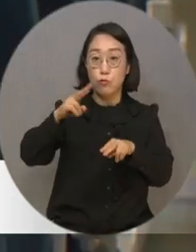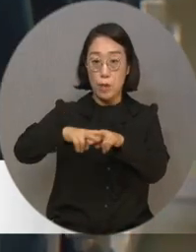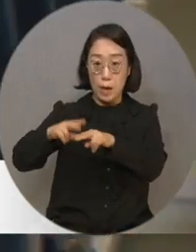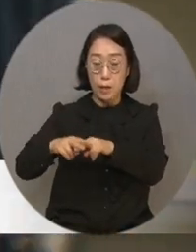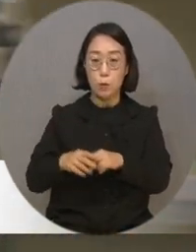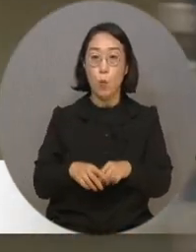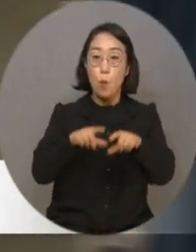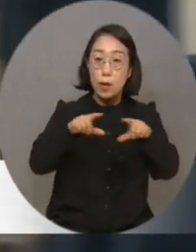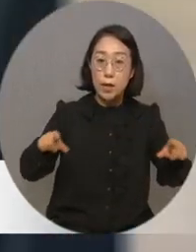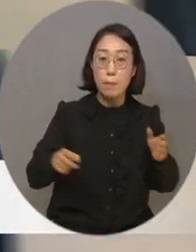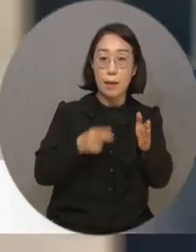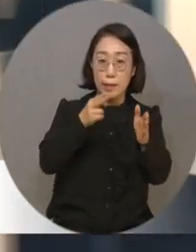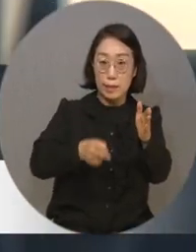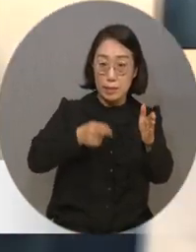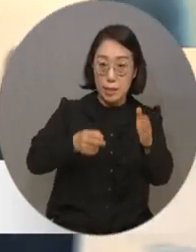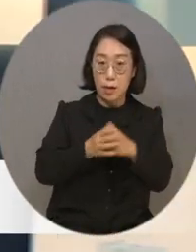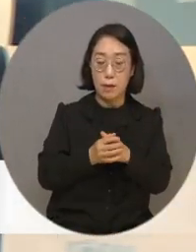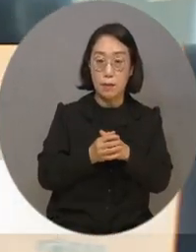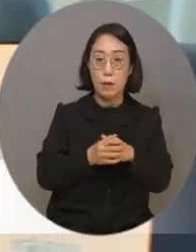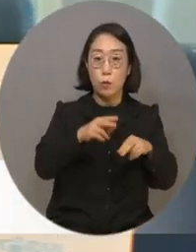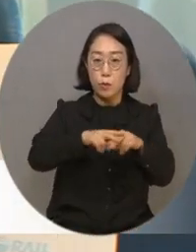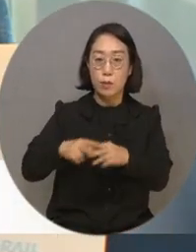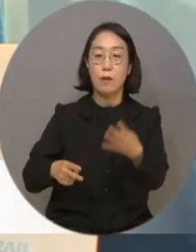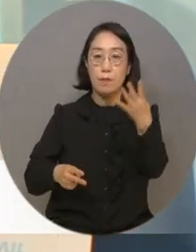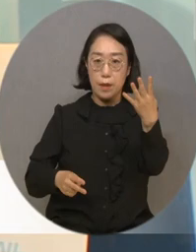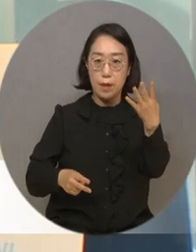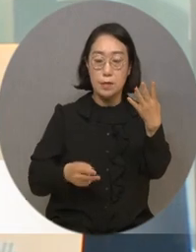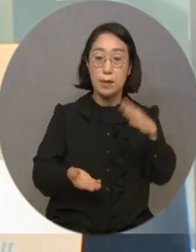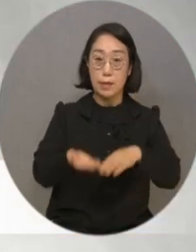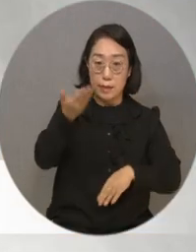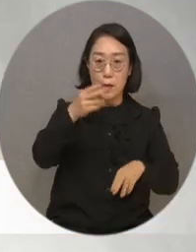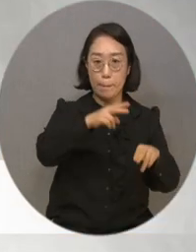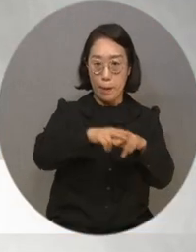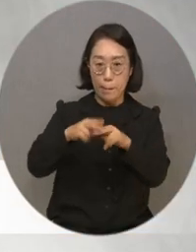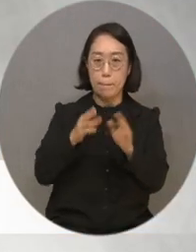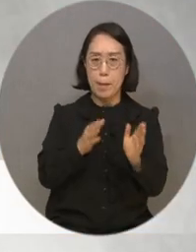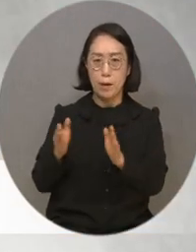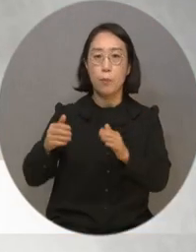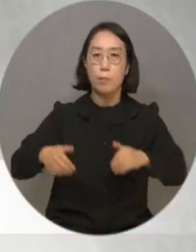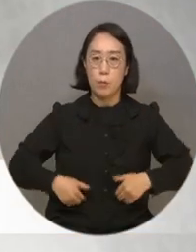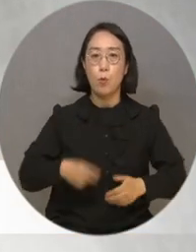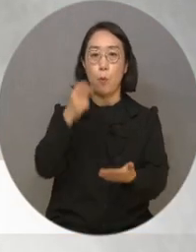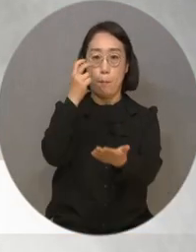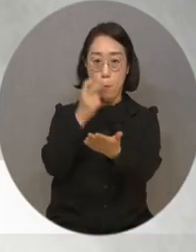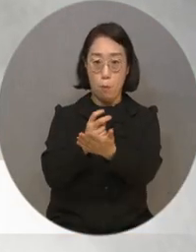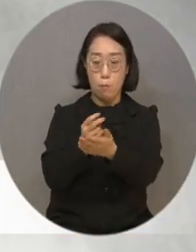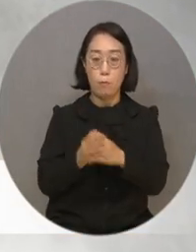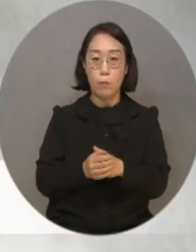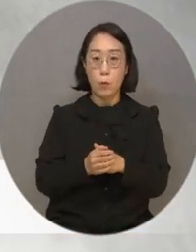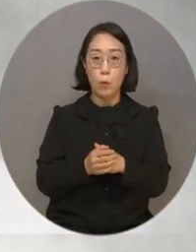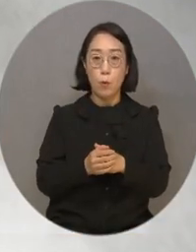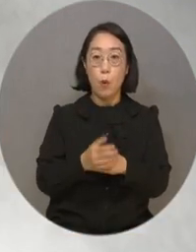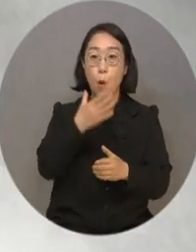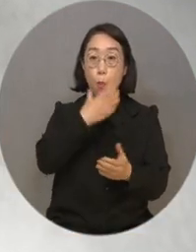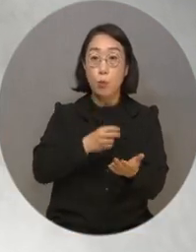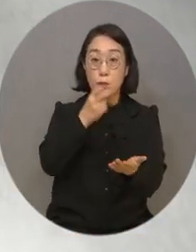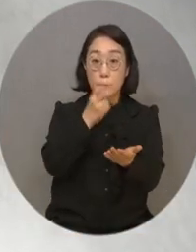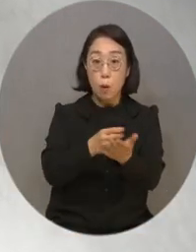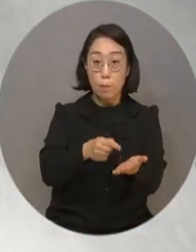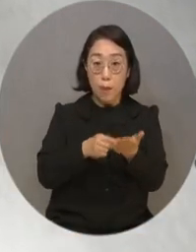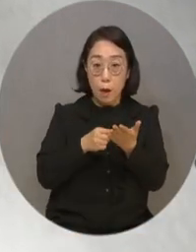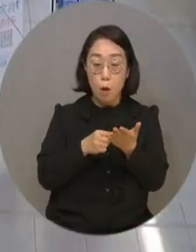무궁화호 등 일반 철도에는 휠체어 석 4석 이상을 설치하도록 하고 있습니다. 또한 장애인 복지법에 따라